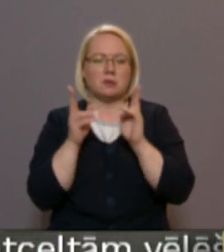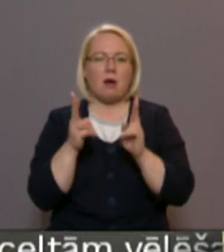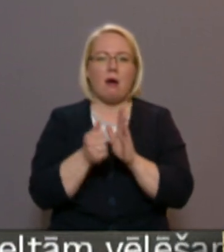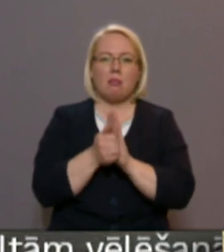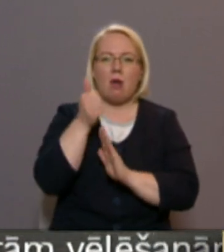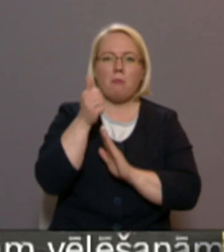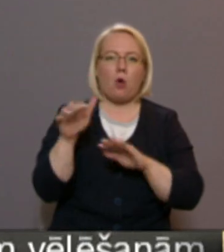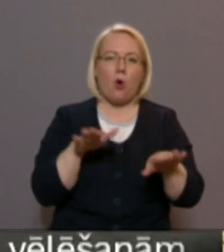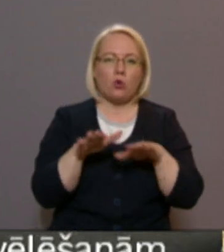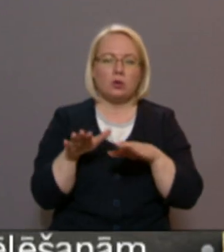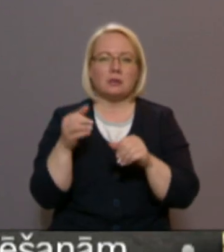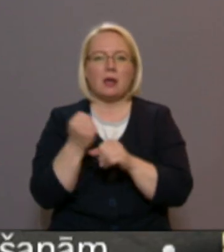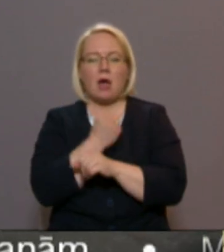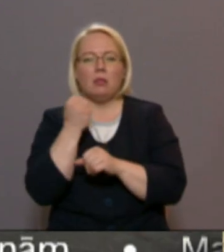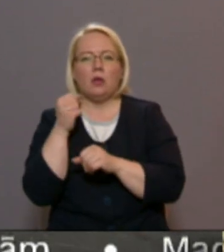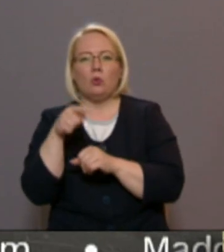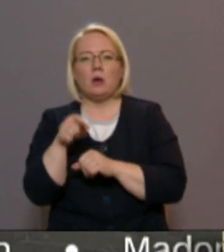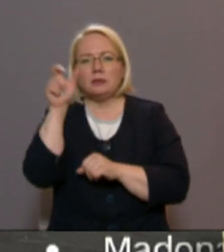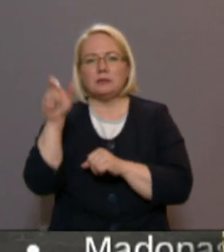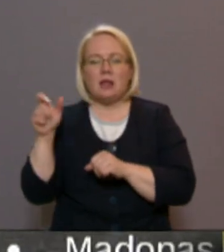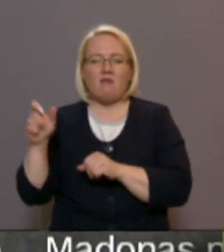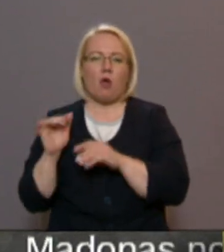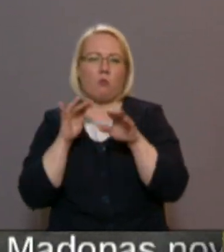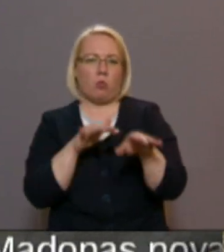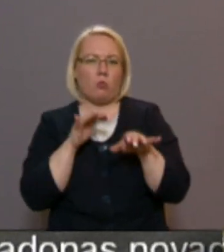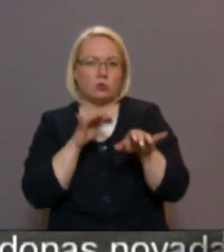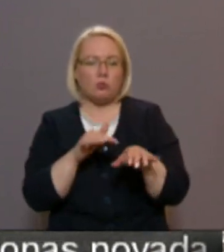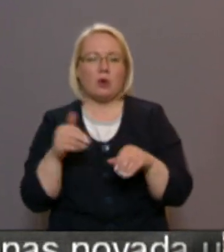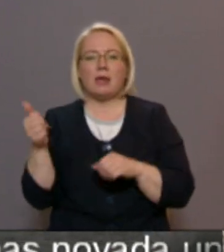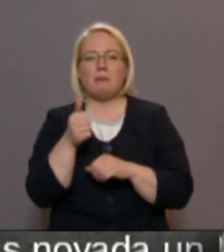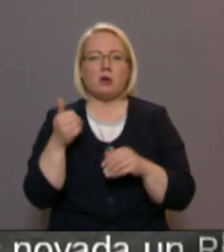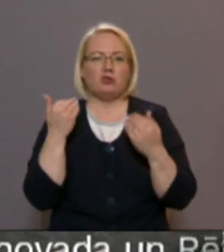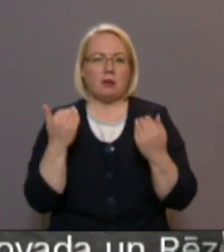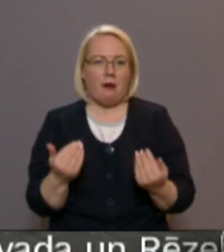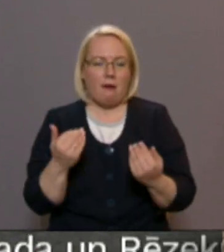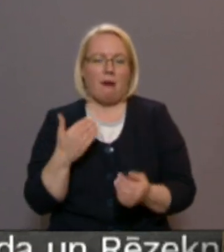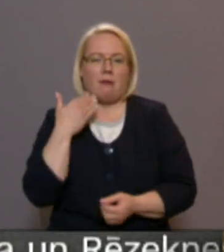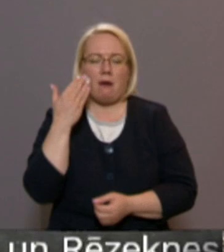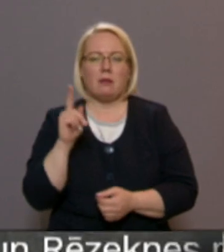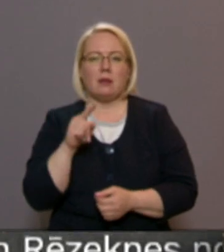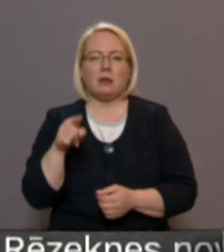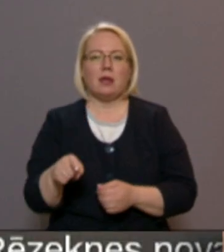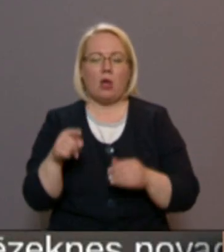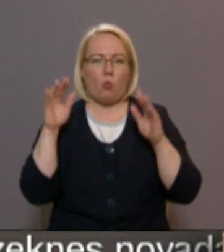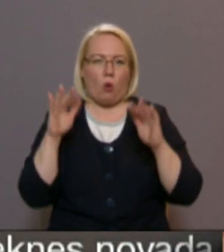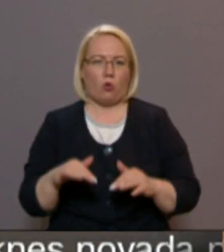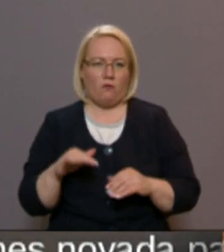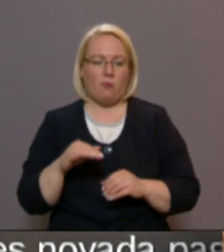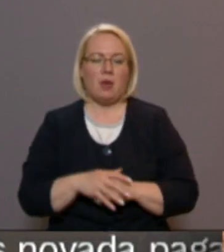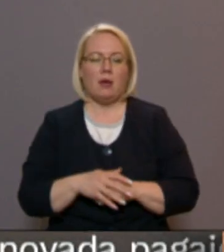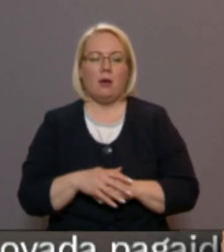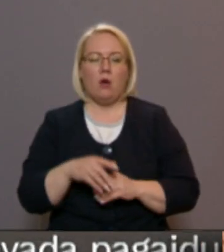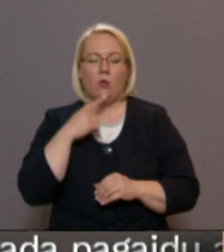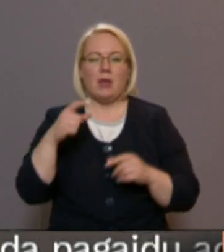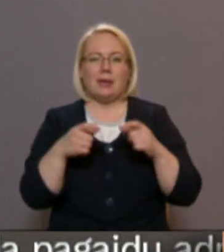labāk organizēt gan šo cilvēku plūsmu, īpaši tagad, kad ir šie nogrūvumi. Lodas